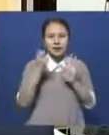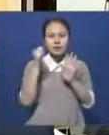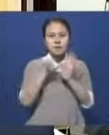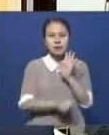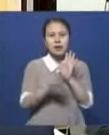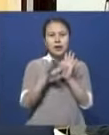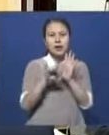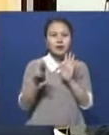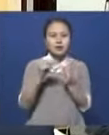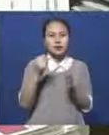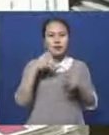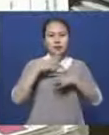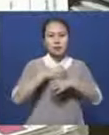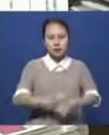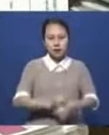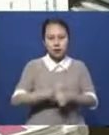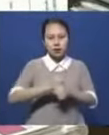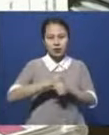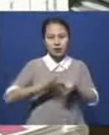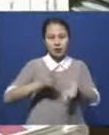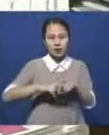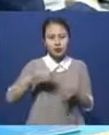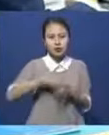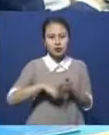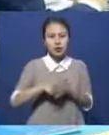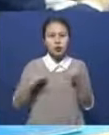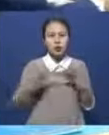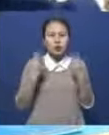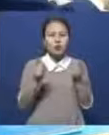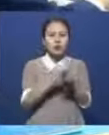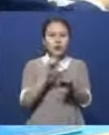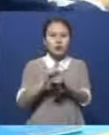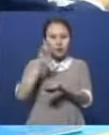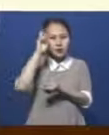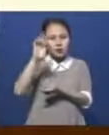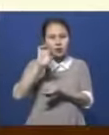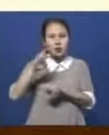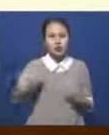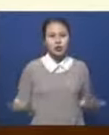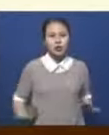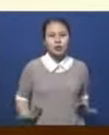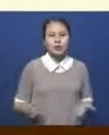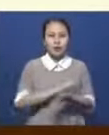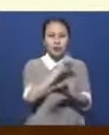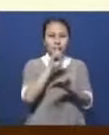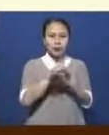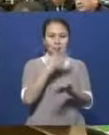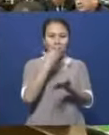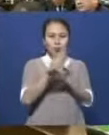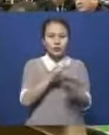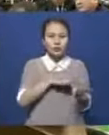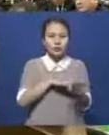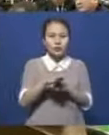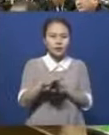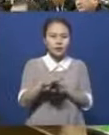миллиард тенгеге қысқартуға мәжүр болды. Ведмісті бақытсының айтыңша бұл өзгерістер мемлекеттік әлюметтік міндеттімелерді орындауға